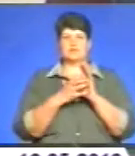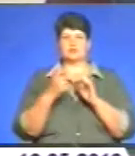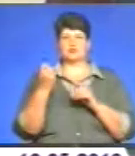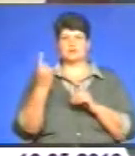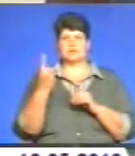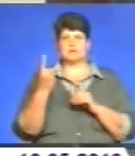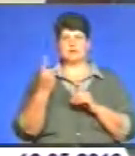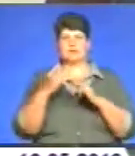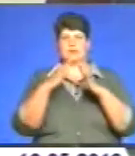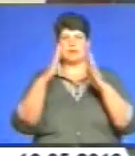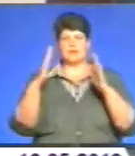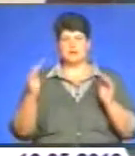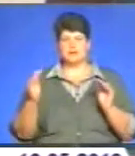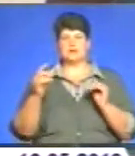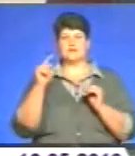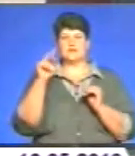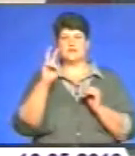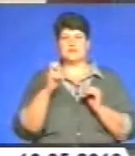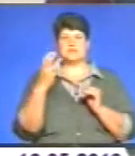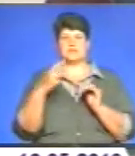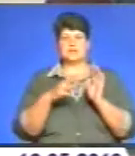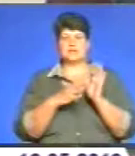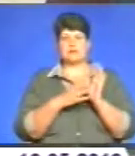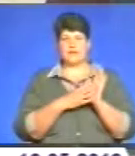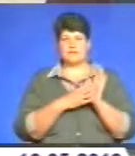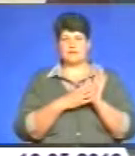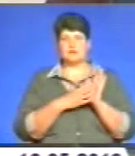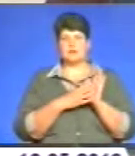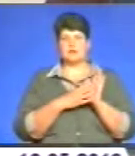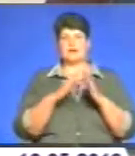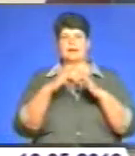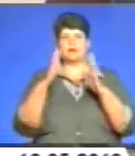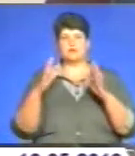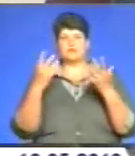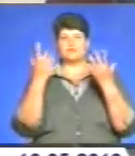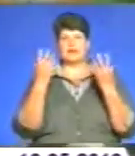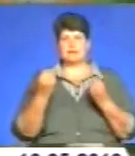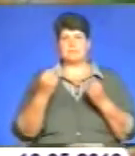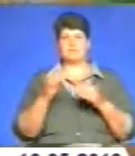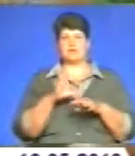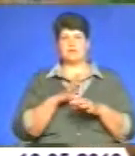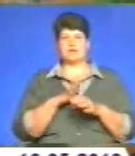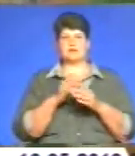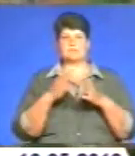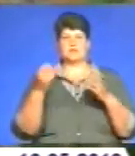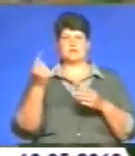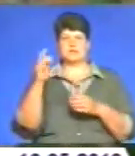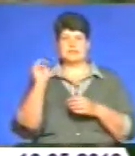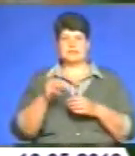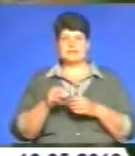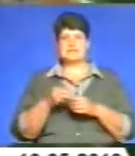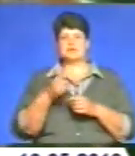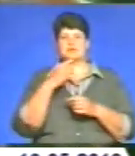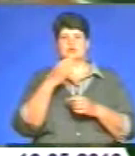наметових містечок 239, таборів з денним перебуванням більше 16 тисяч. Кабінет міністрів затвердив соціальну